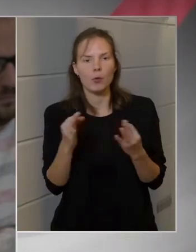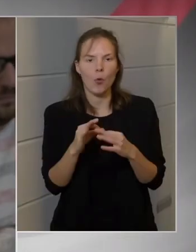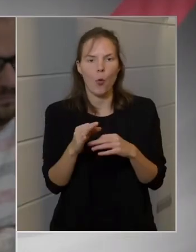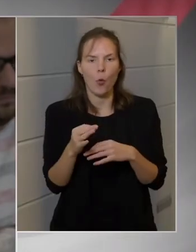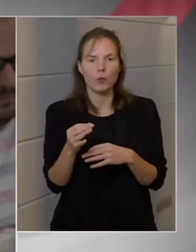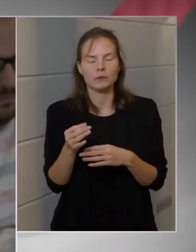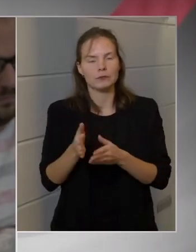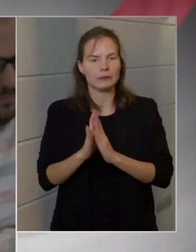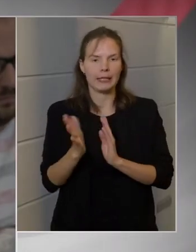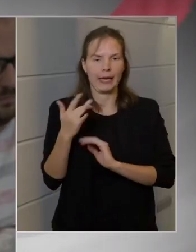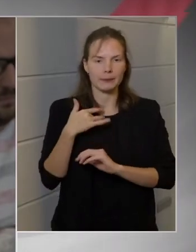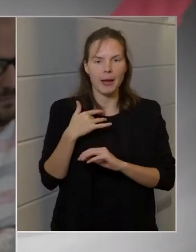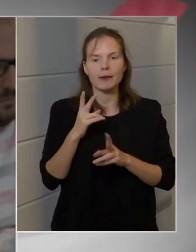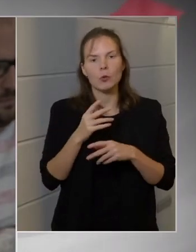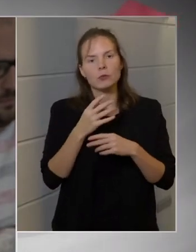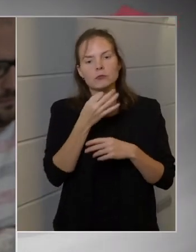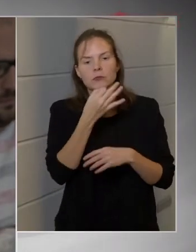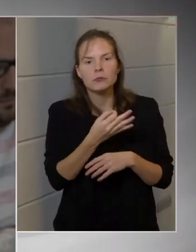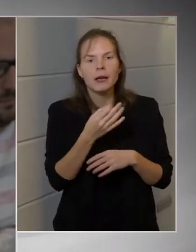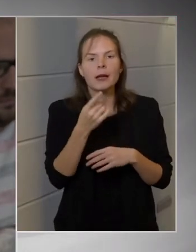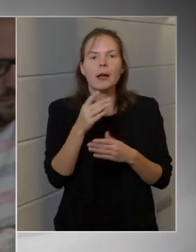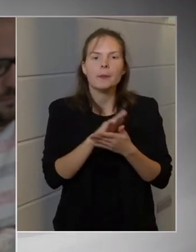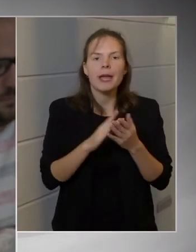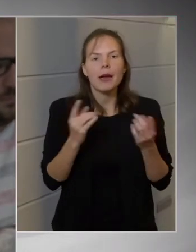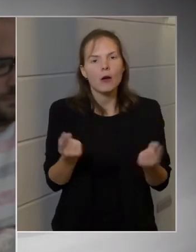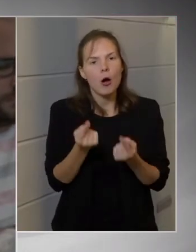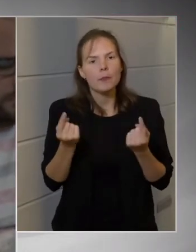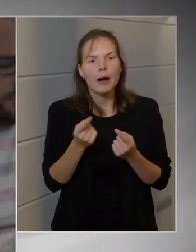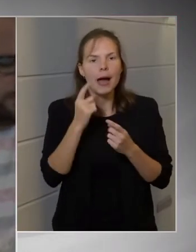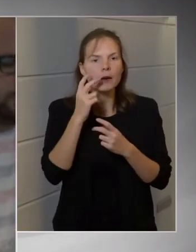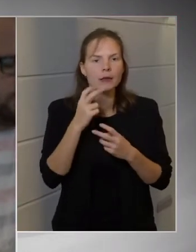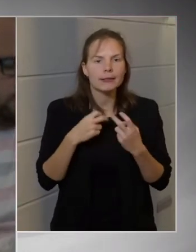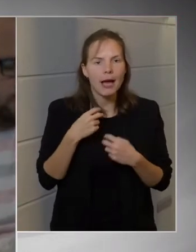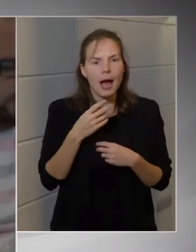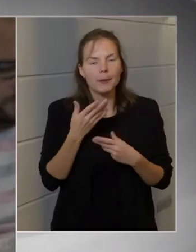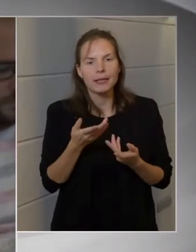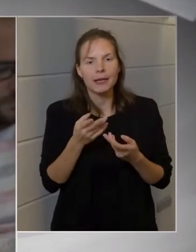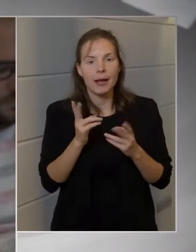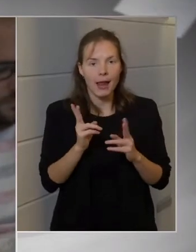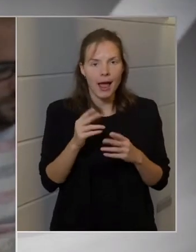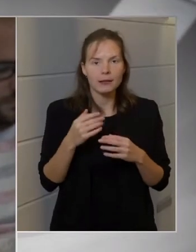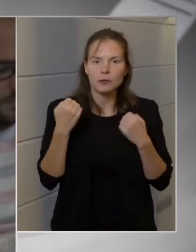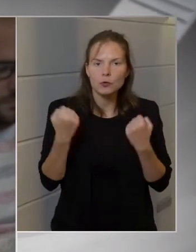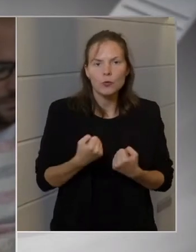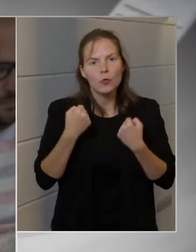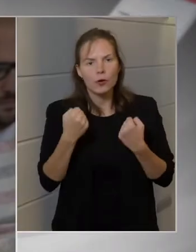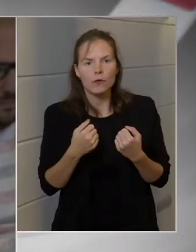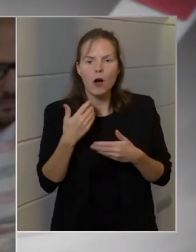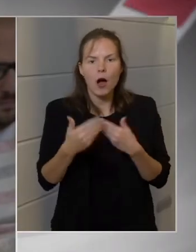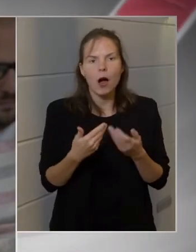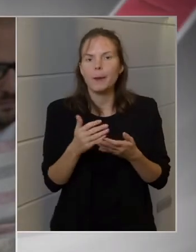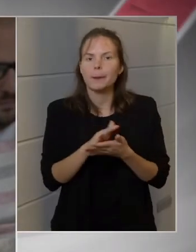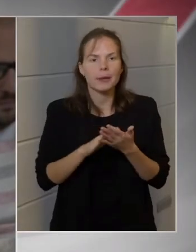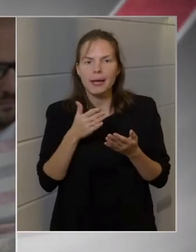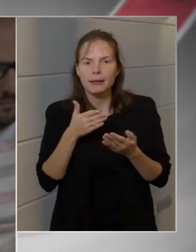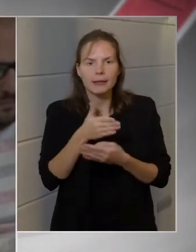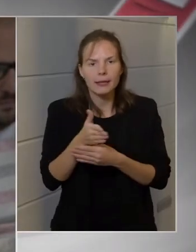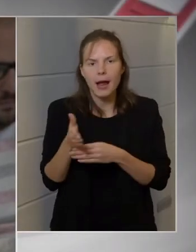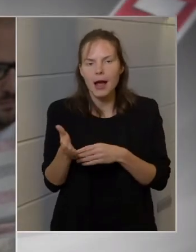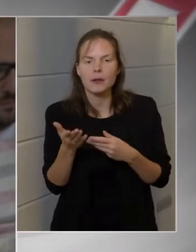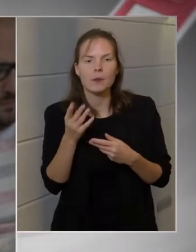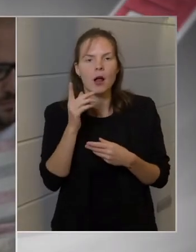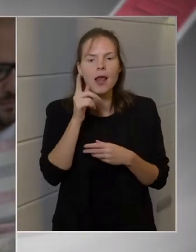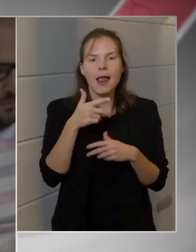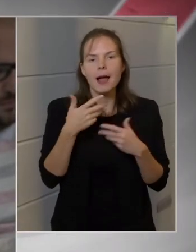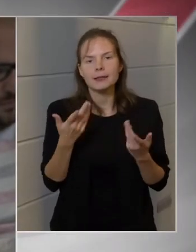Milyen kampányra számít, miniszter úr? Durvulhat-e a kampány milyen irányban? És lesznek-e